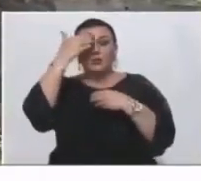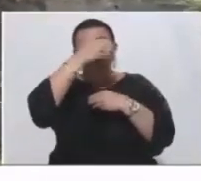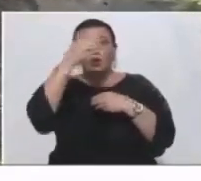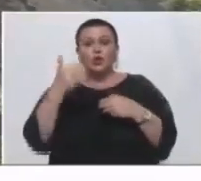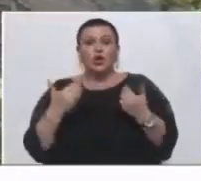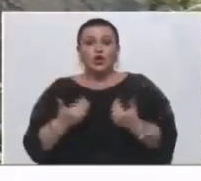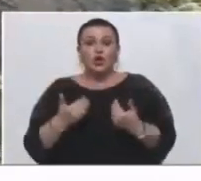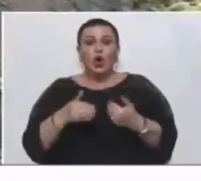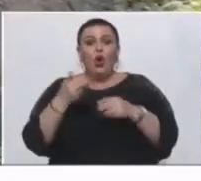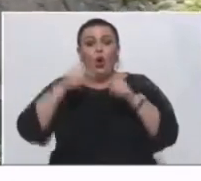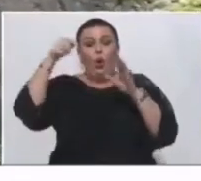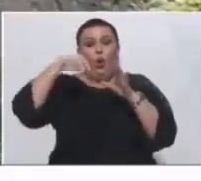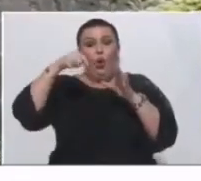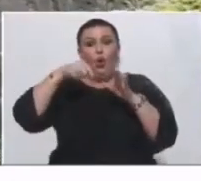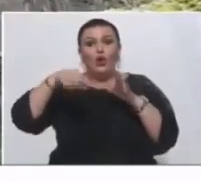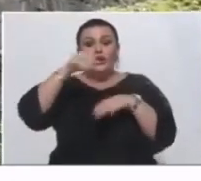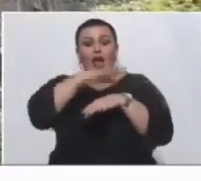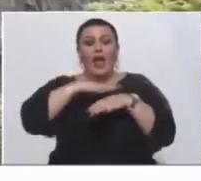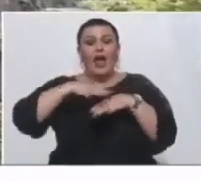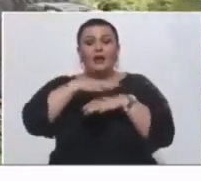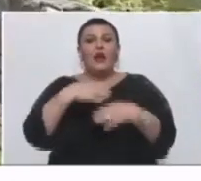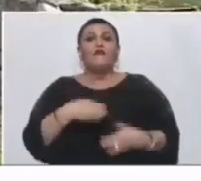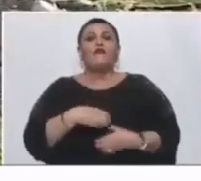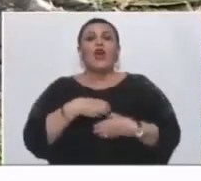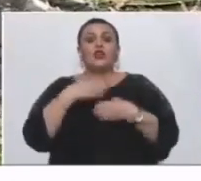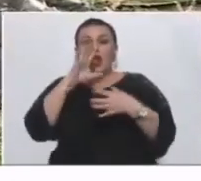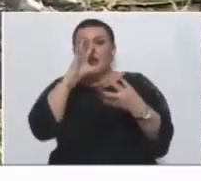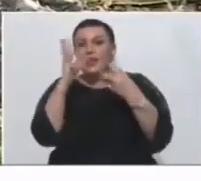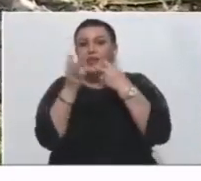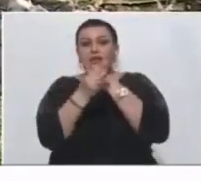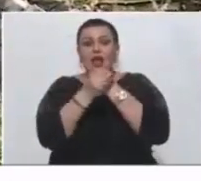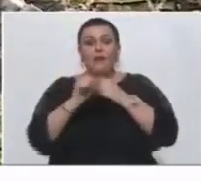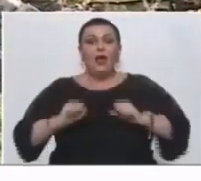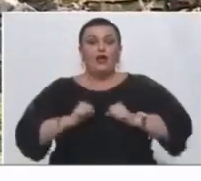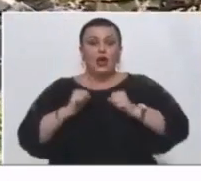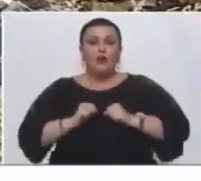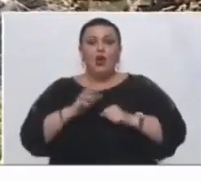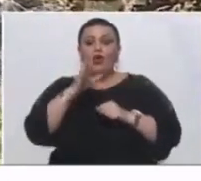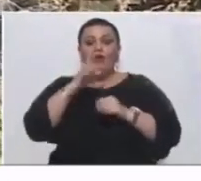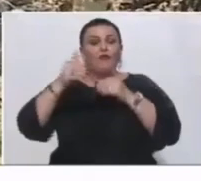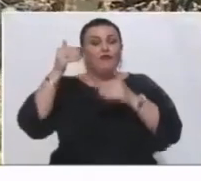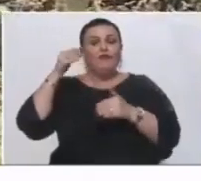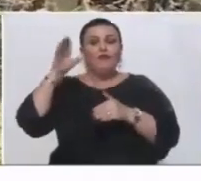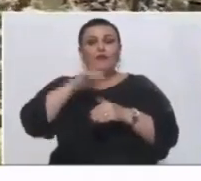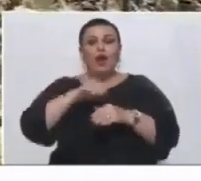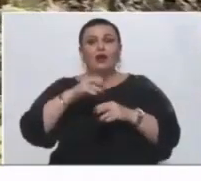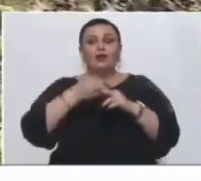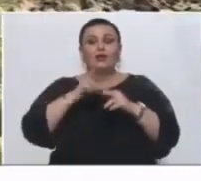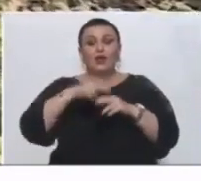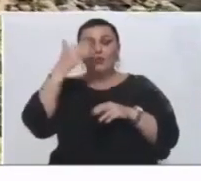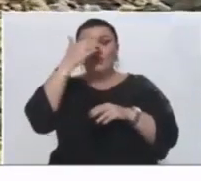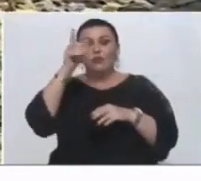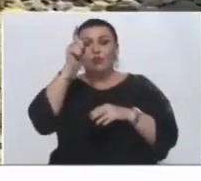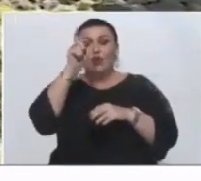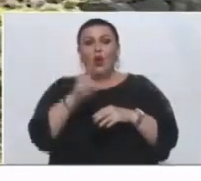və orada erməni vəhşlərindən gizlənməyə çalışdılar. Həmin vaxt Başlıbelin bir sakini,